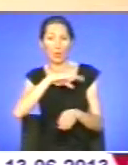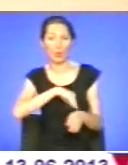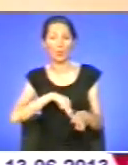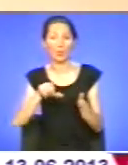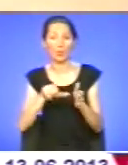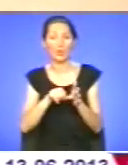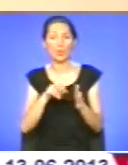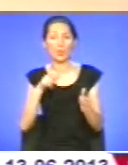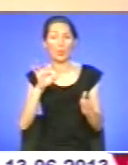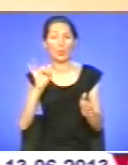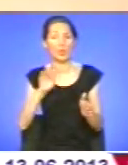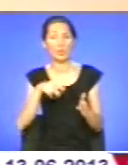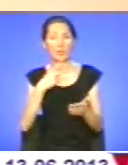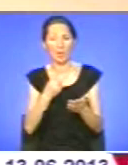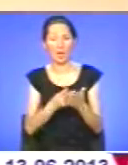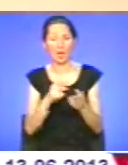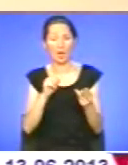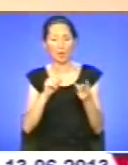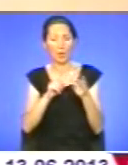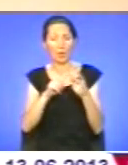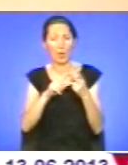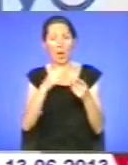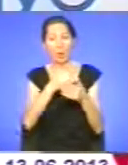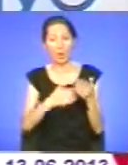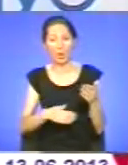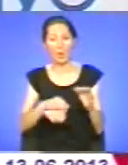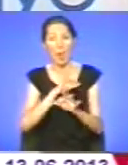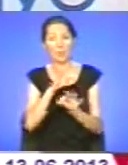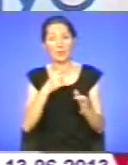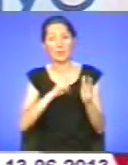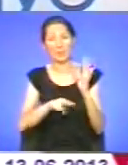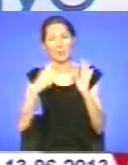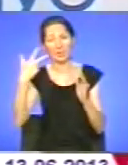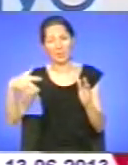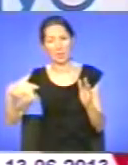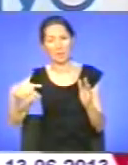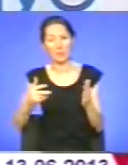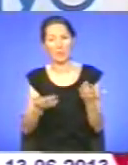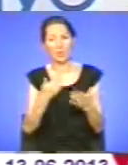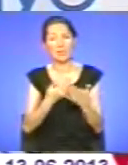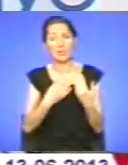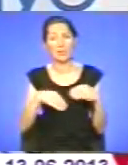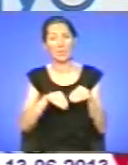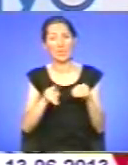розділу «Доступне житло» – проєкт 70 на 30. Якщо сім'я чи людина